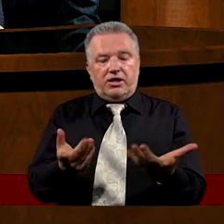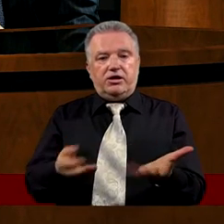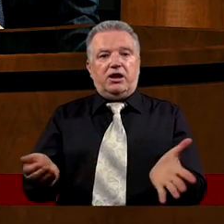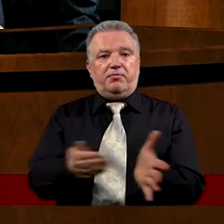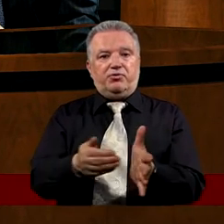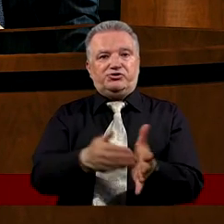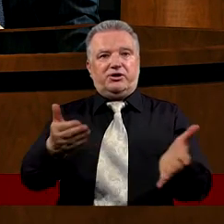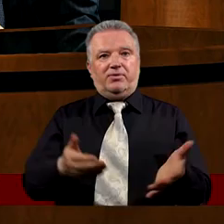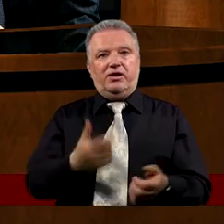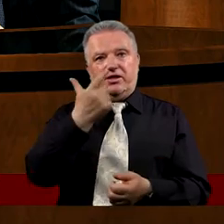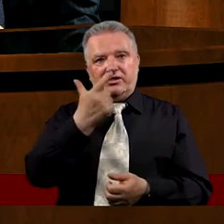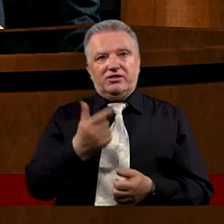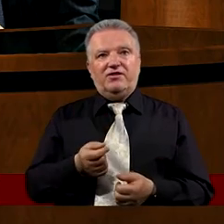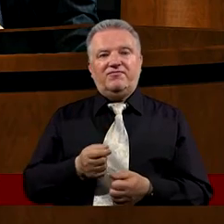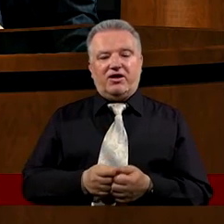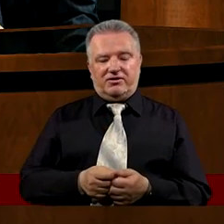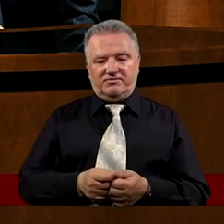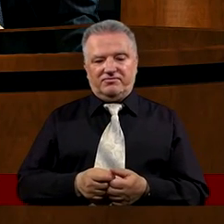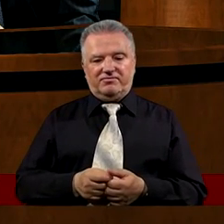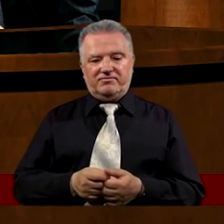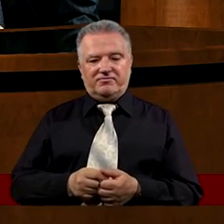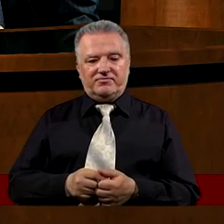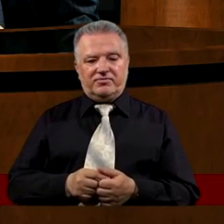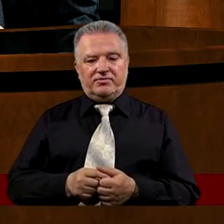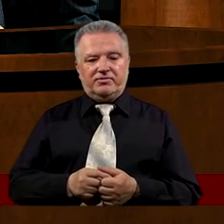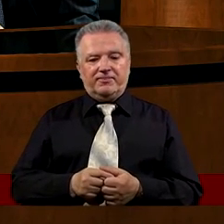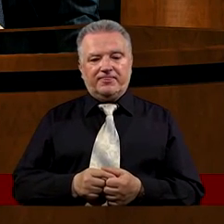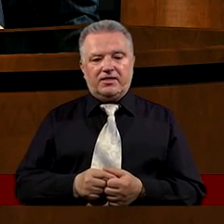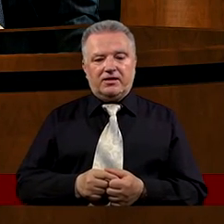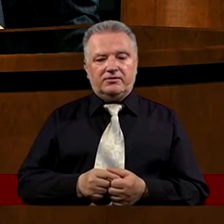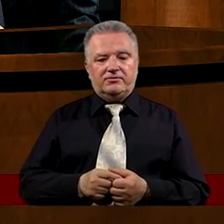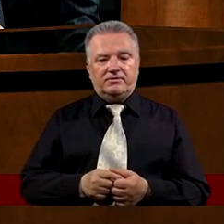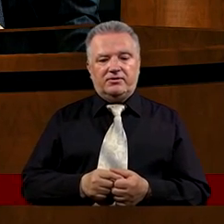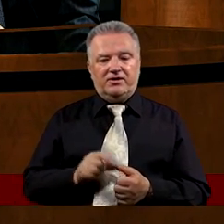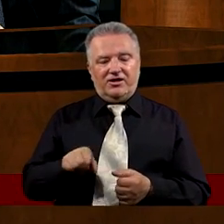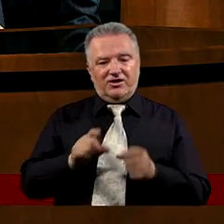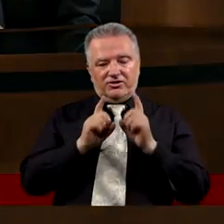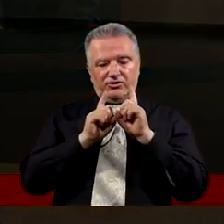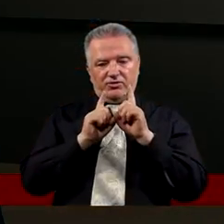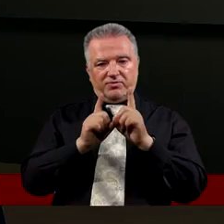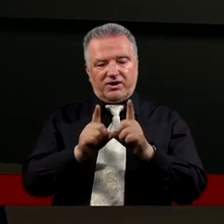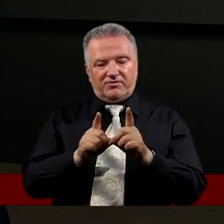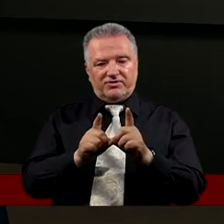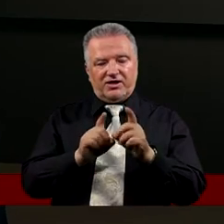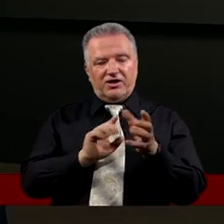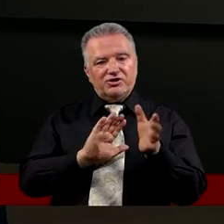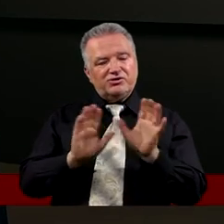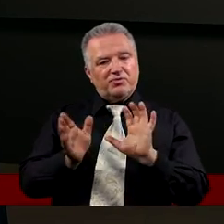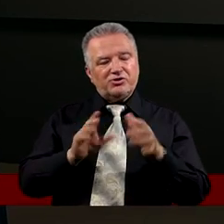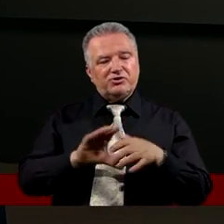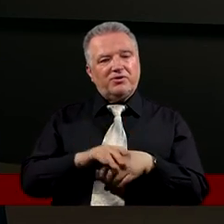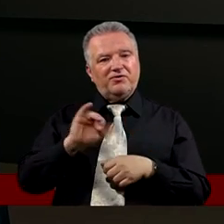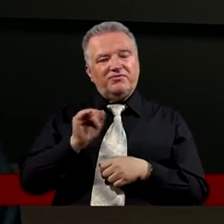Która akurat pokrywała ten podatek Za Piotra i za Jezusa To prawda I sposób